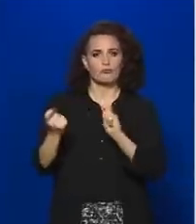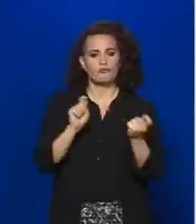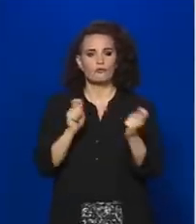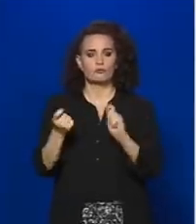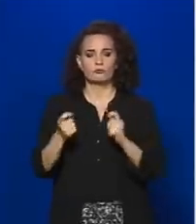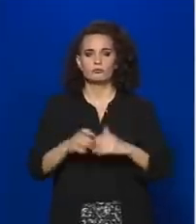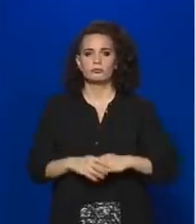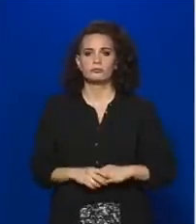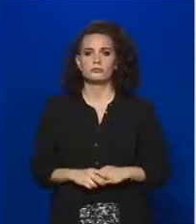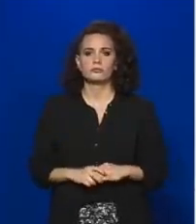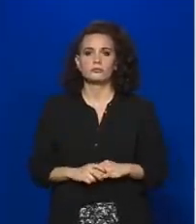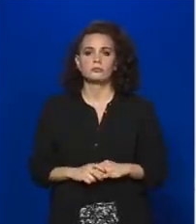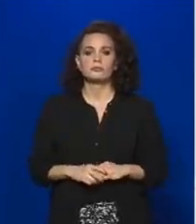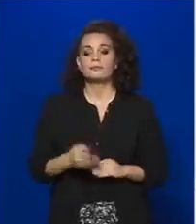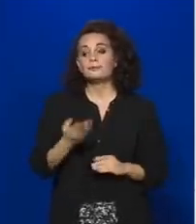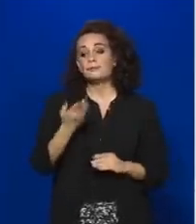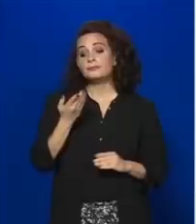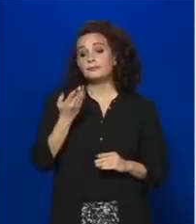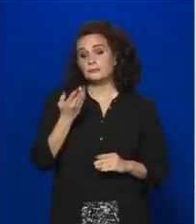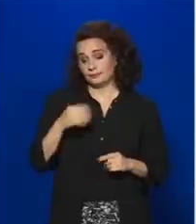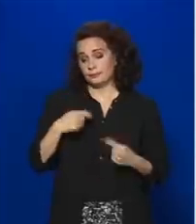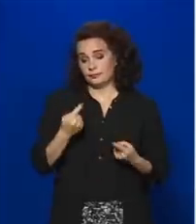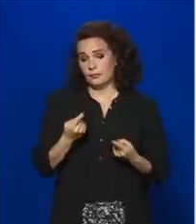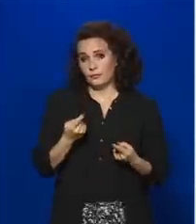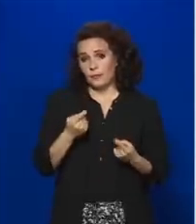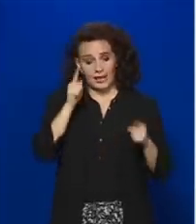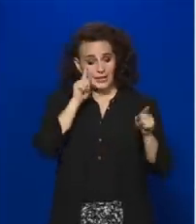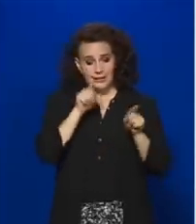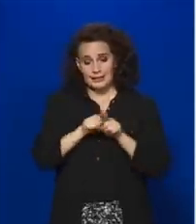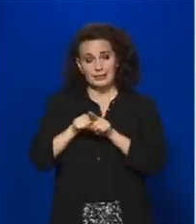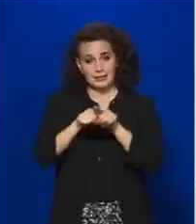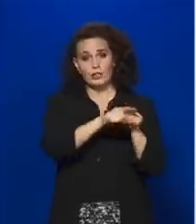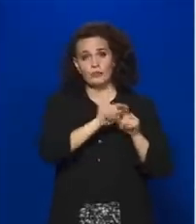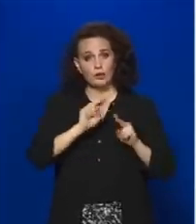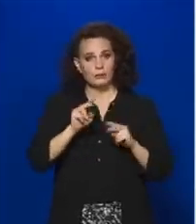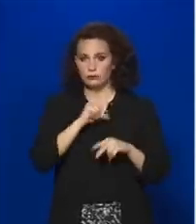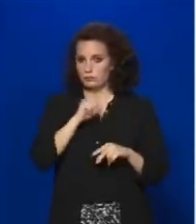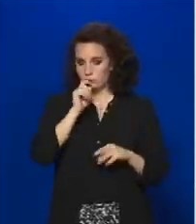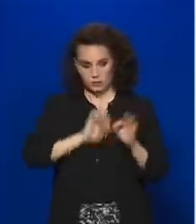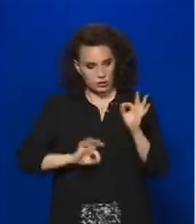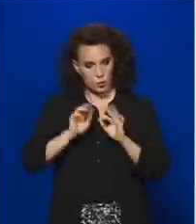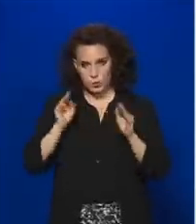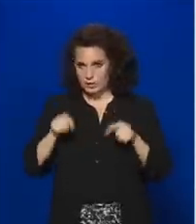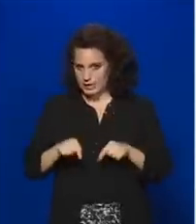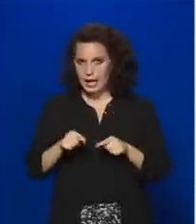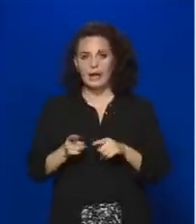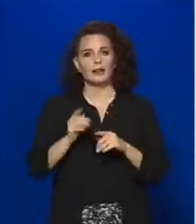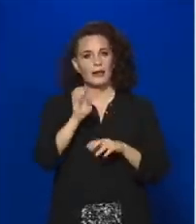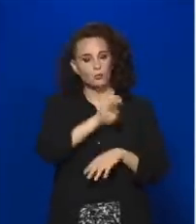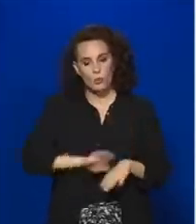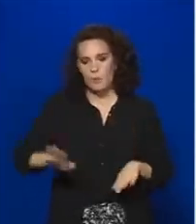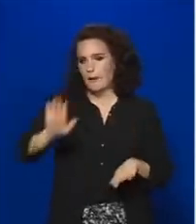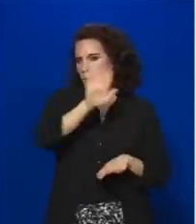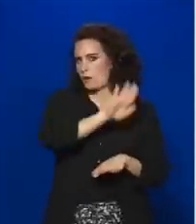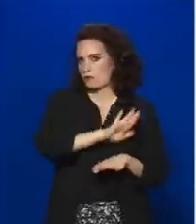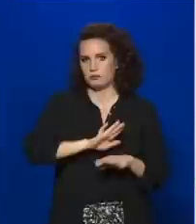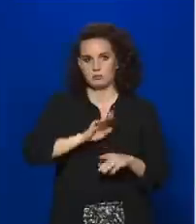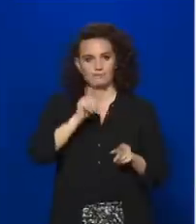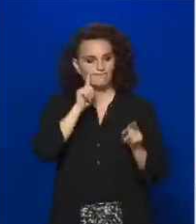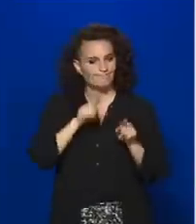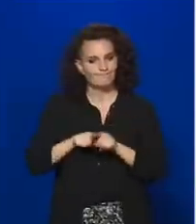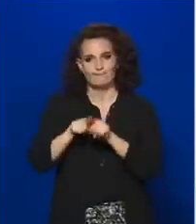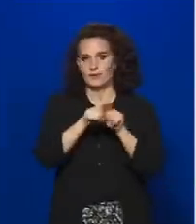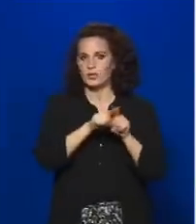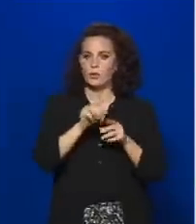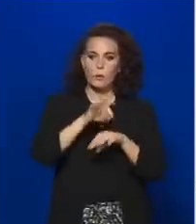Miután abban nagyjából egyetértés van nemcsak Magyarországon, hanem Európában mindenhol, az orvosok, virológusok között,